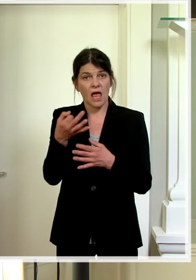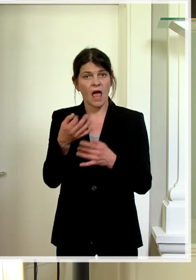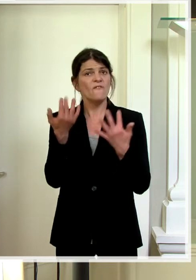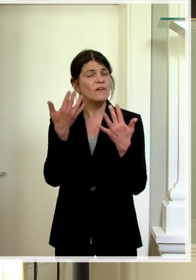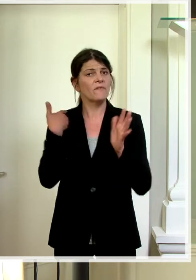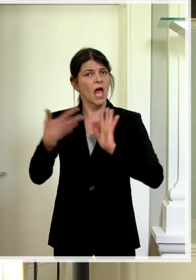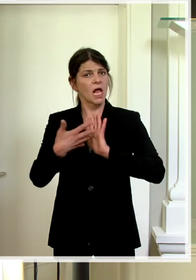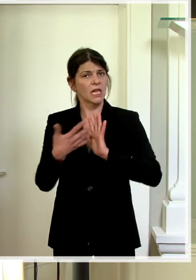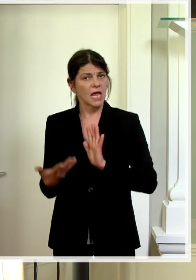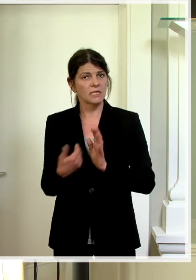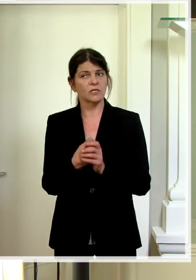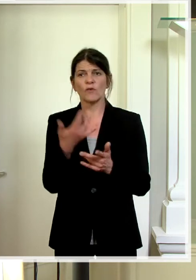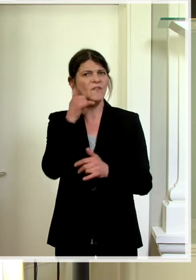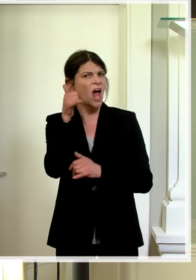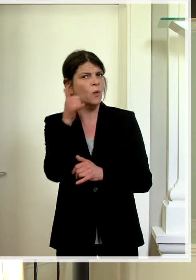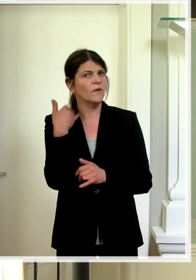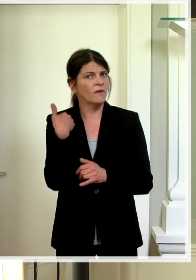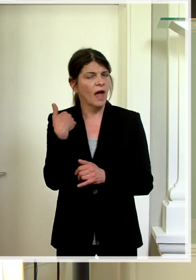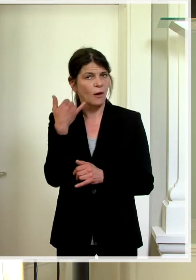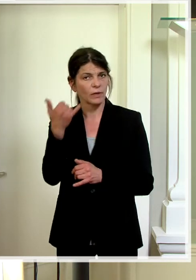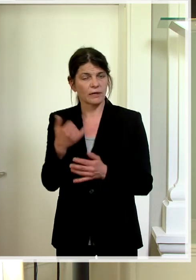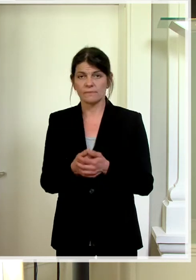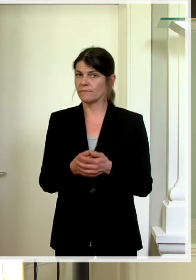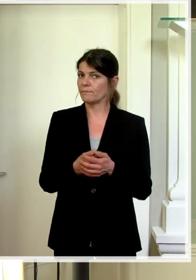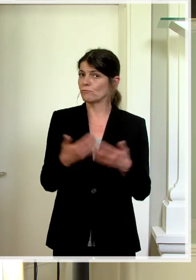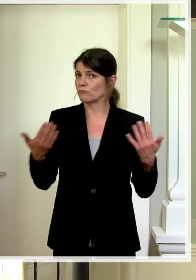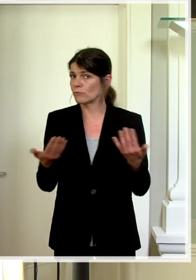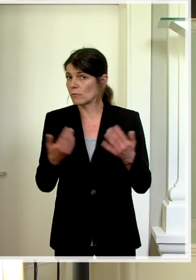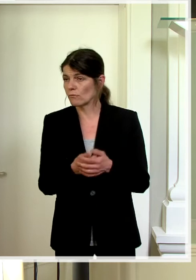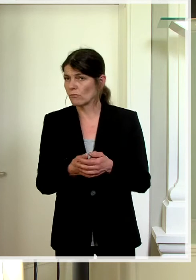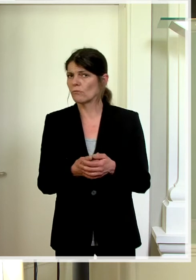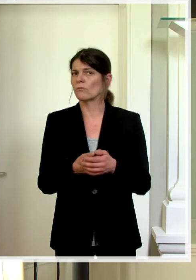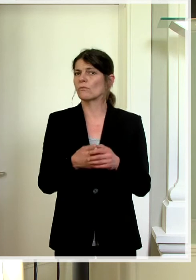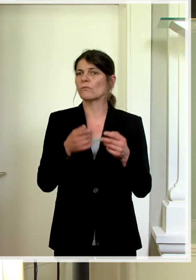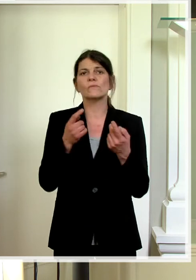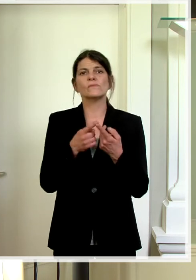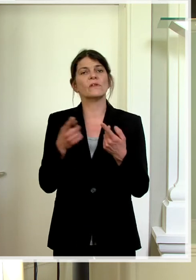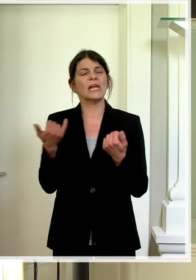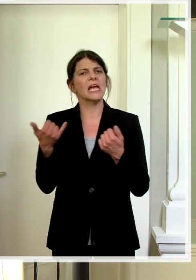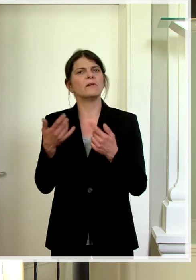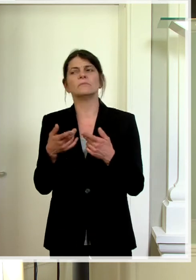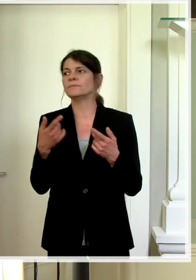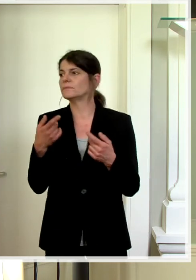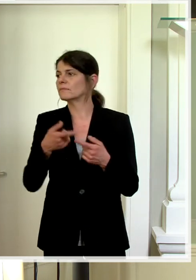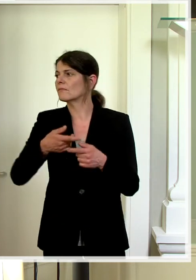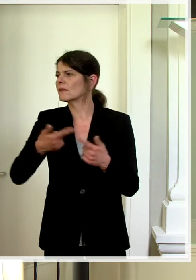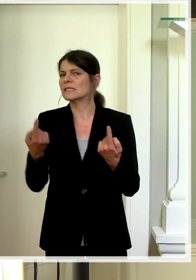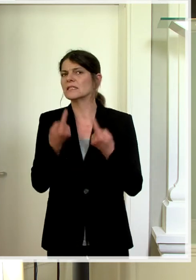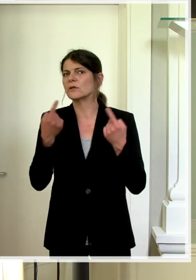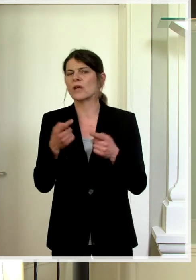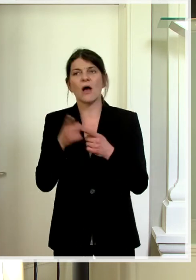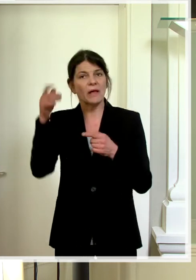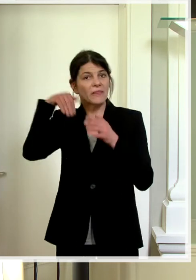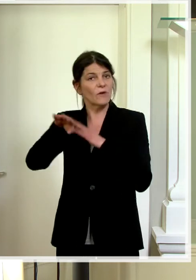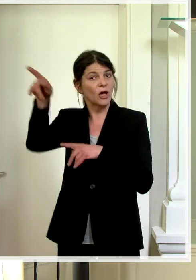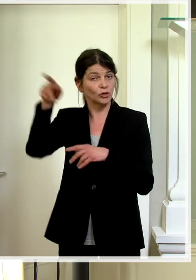wurde oder auch wie sich die Anrufe bei der Hotline entwickelt haben und vor allem auch, ob die Testanlage in der Tiefgarage,